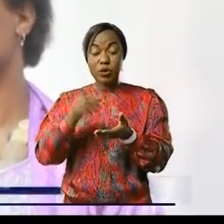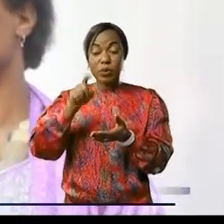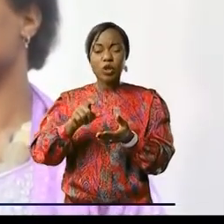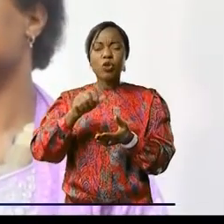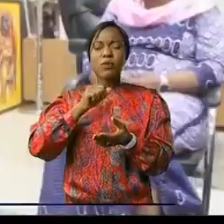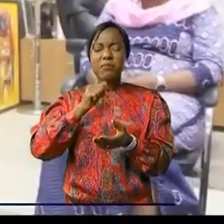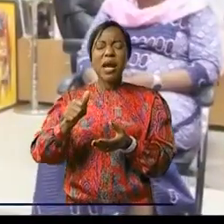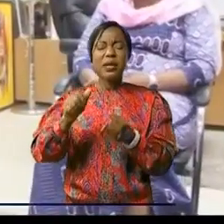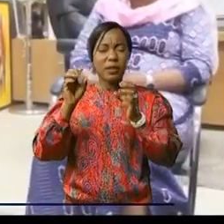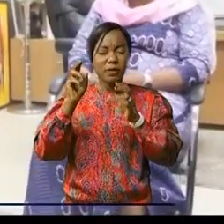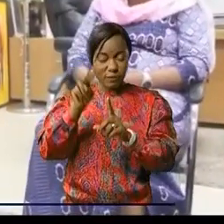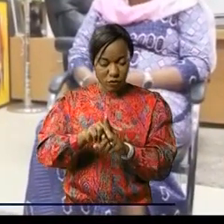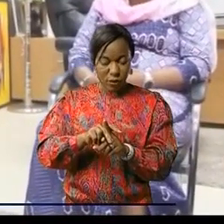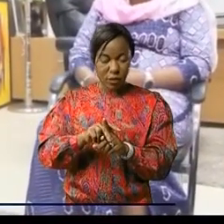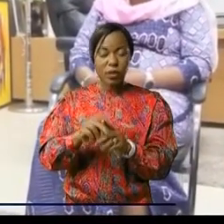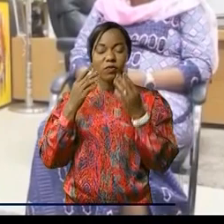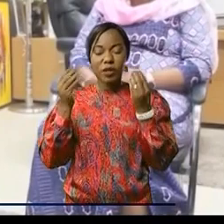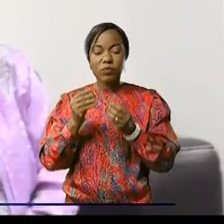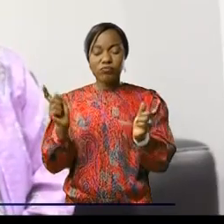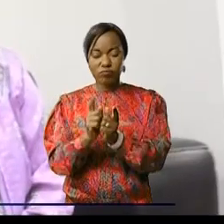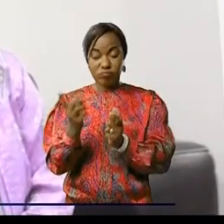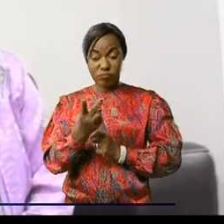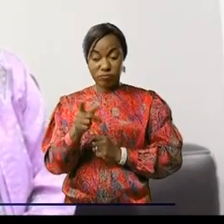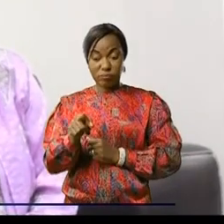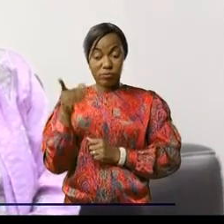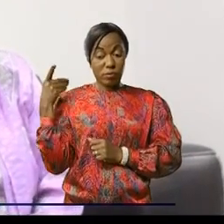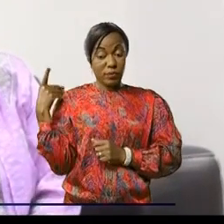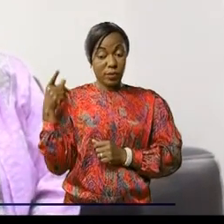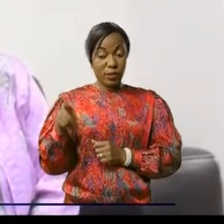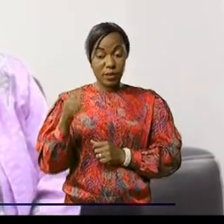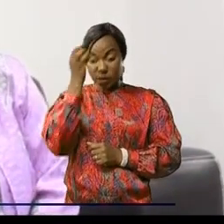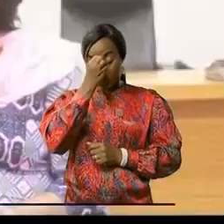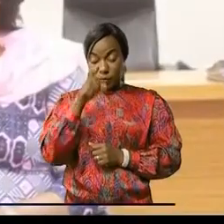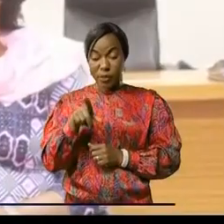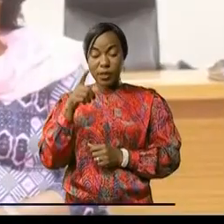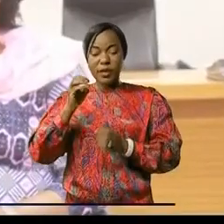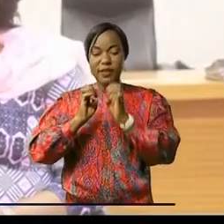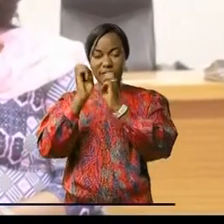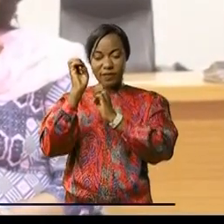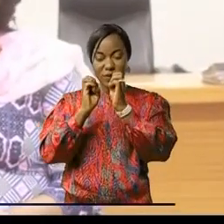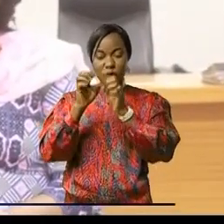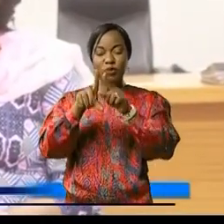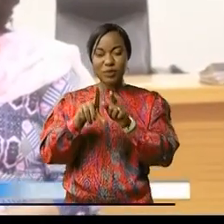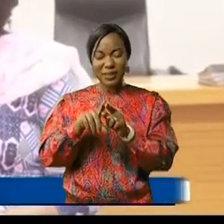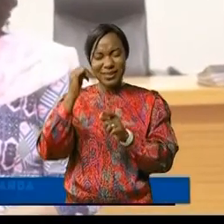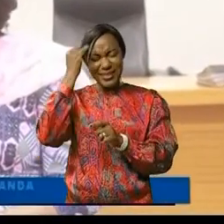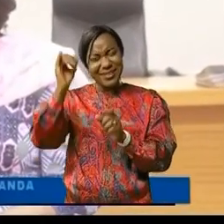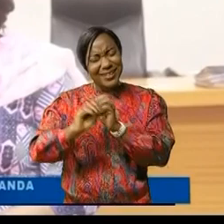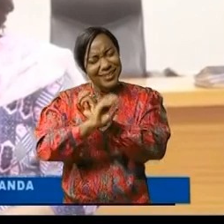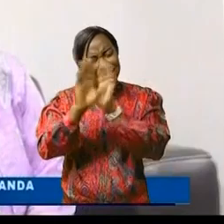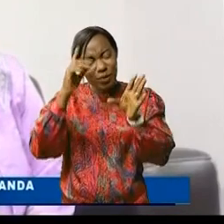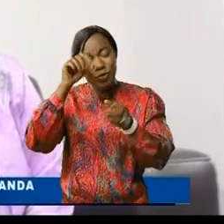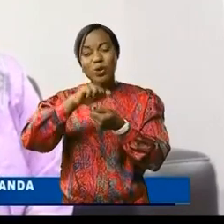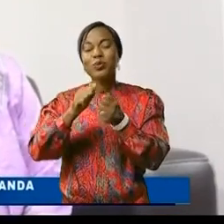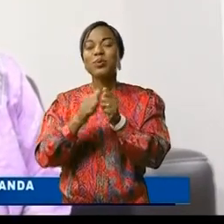pour la violence. Cette rencontre a permis à la députée européenne Fofanam d'évaluer et se faire une idée claire. La